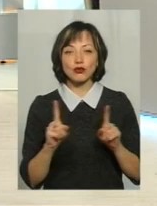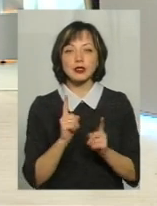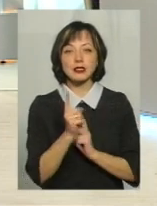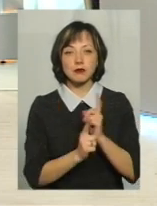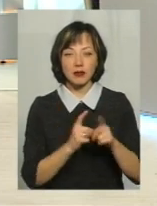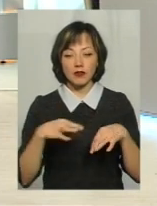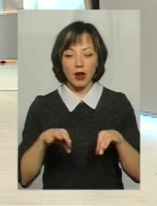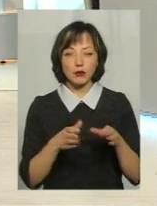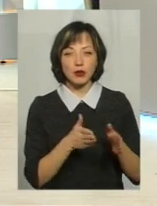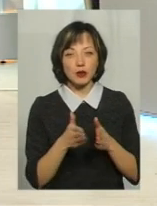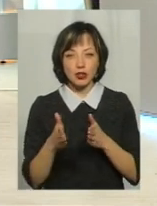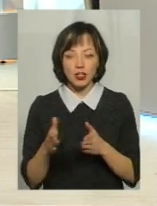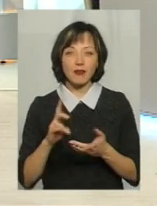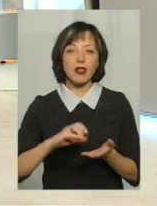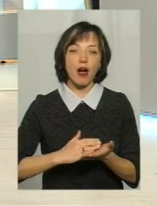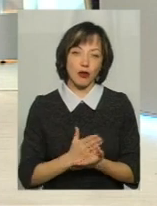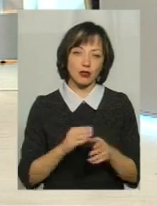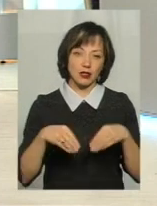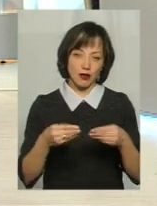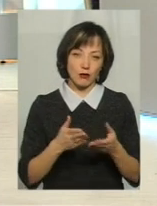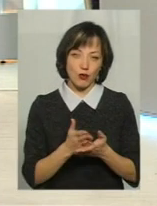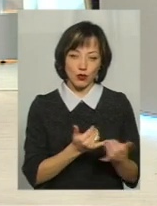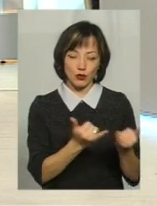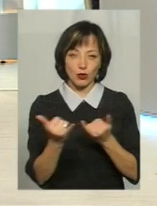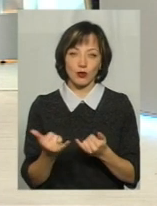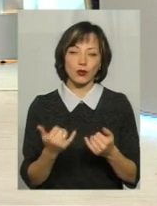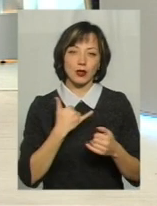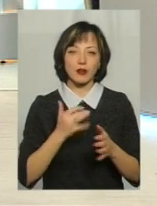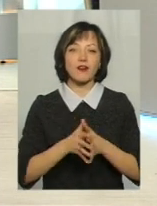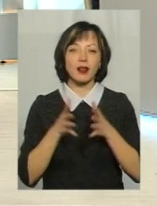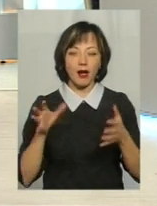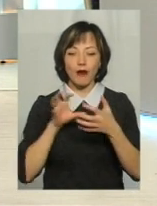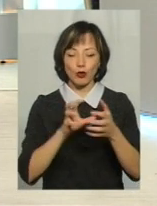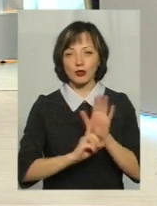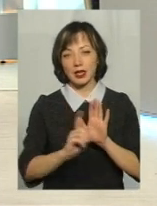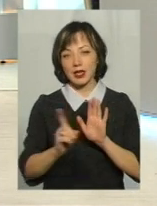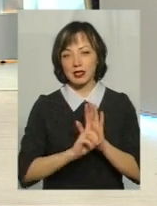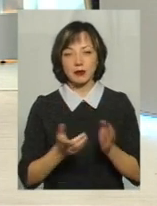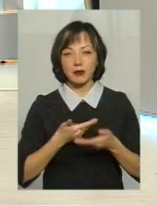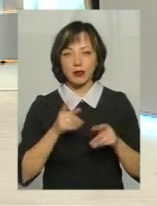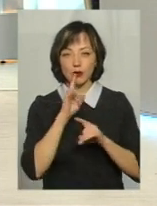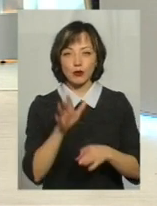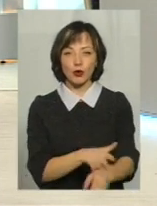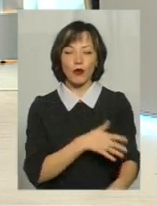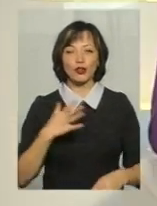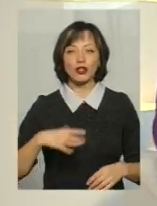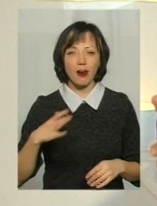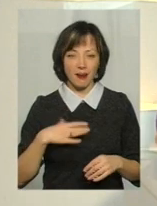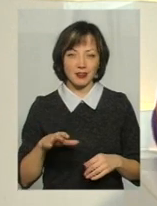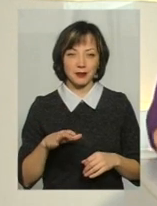в транспортній мережі, і в якості надання послуг, і будуть в нас великогабаритні автобуси їздити, і ми не будемо довго чекати